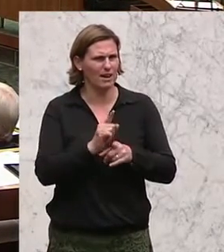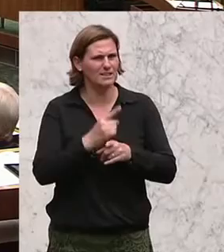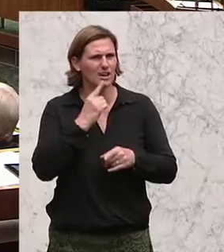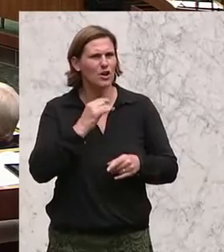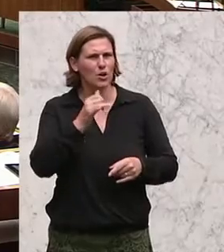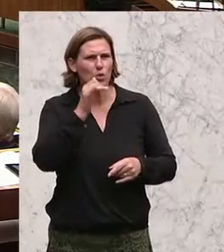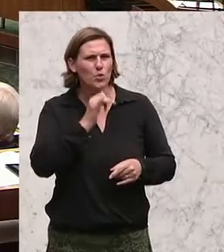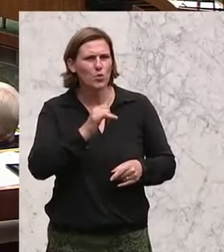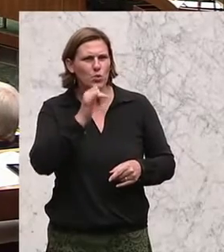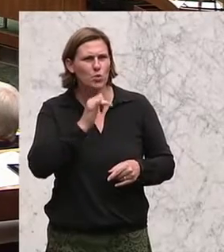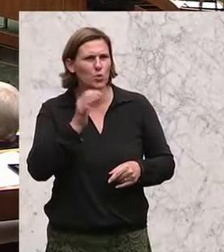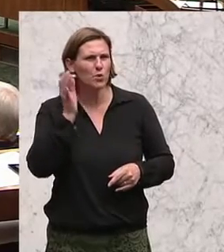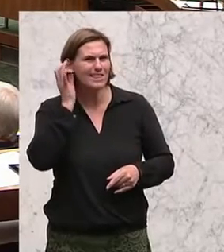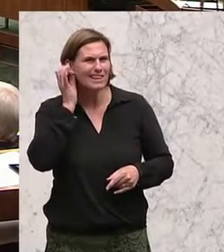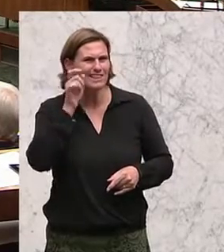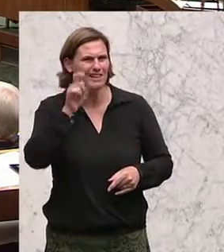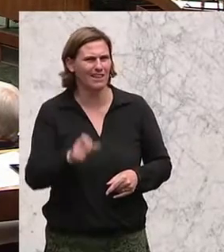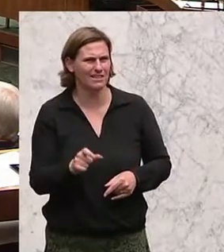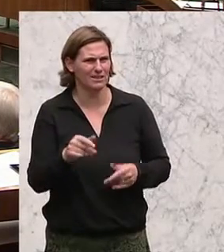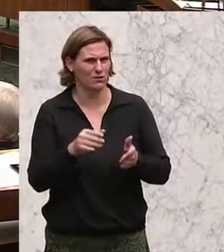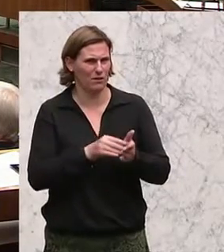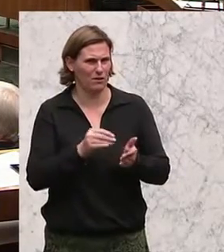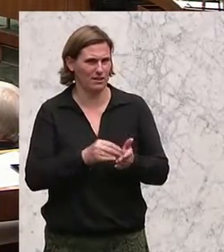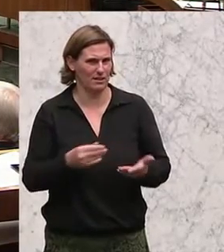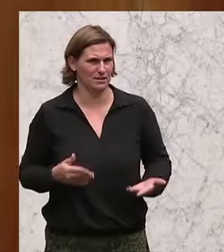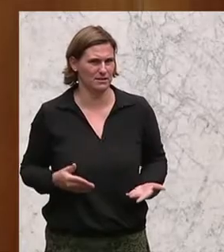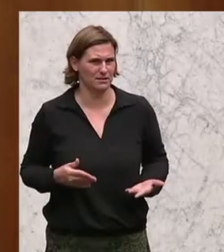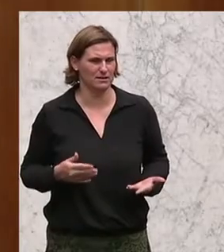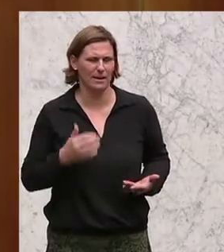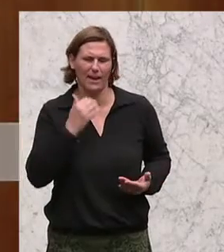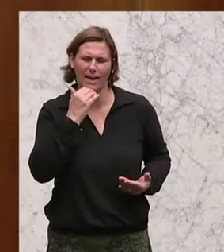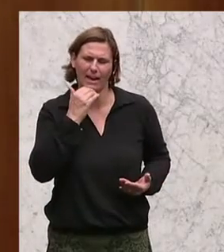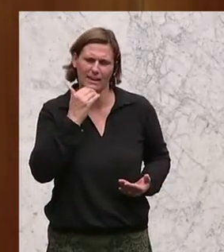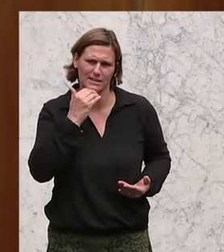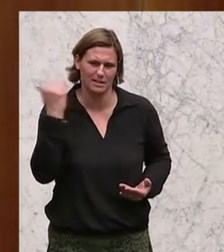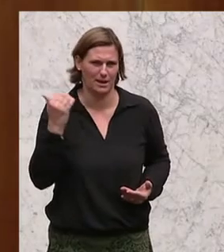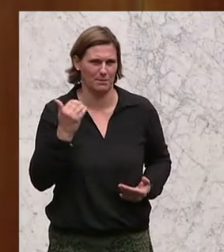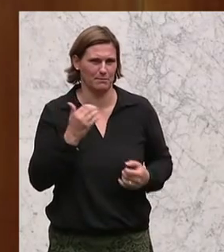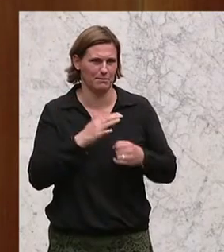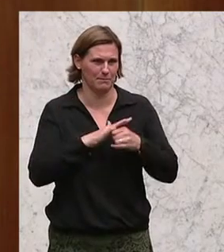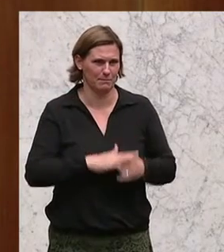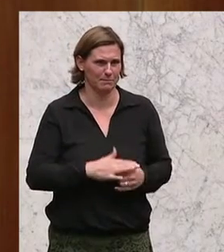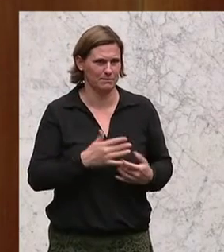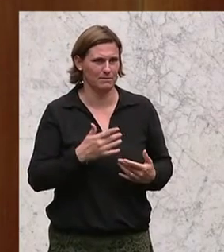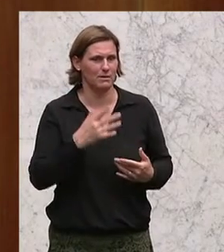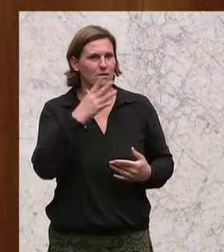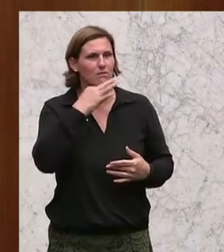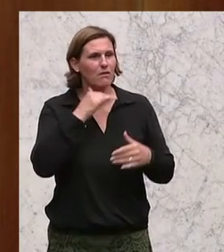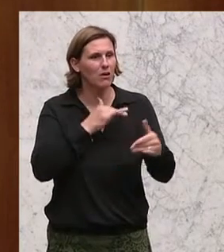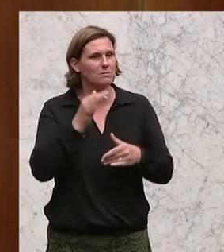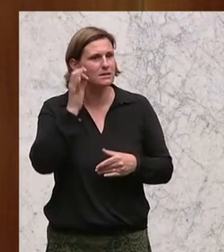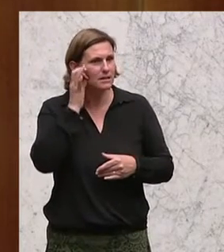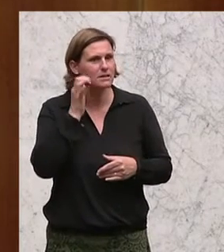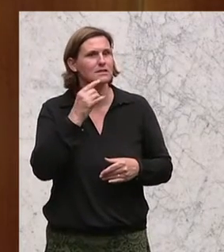Grüninnen in der Form zu sagen, wie Sie das verwenden, ist extrem despektierlich und für eine Frauenministerin, für eine Frau,